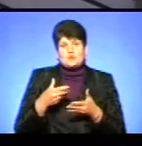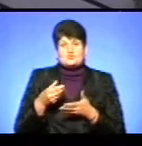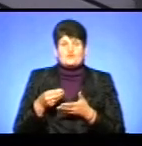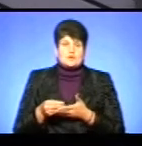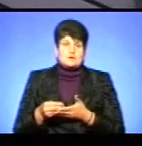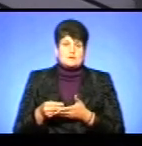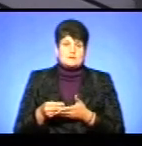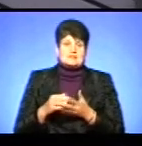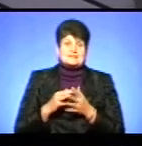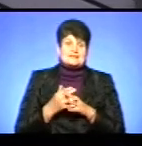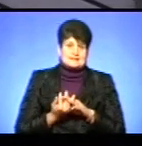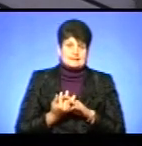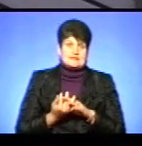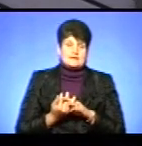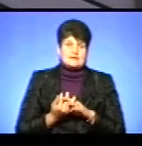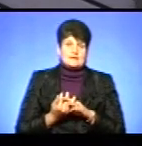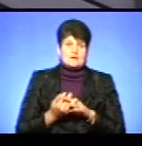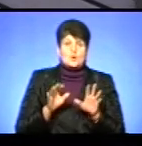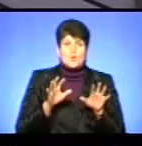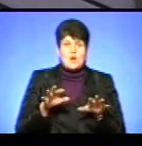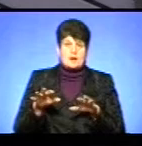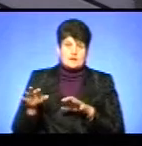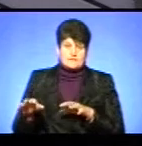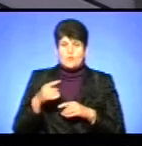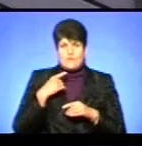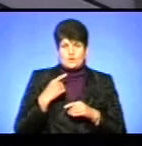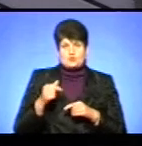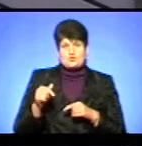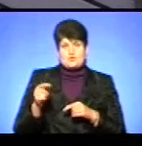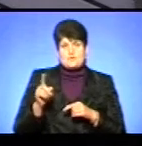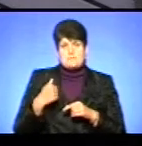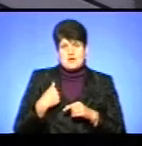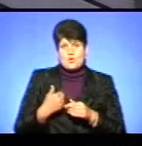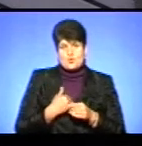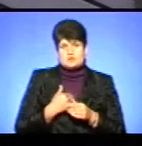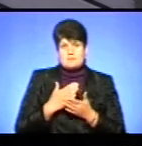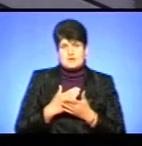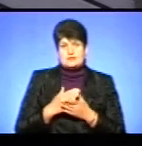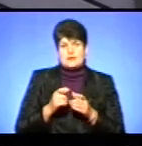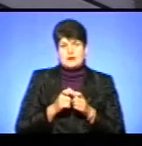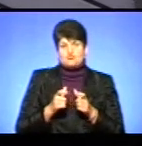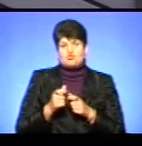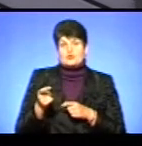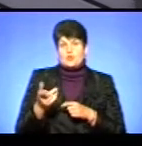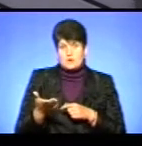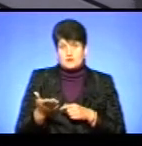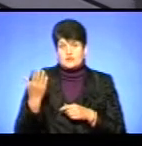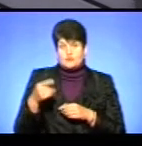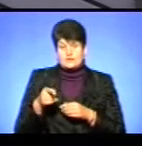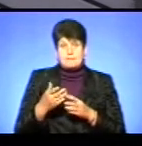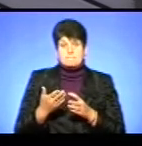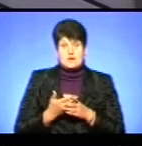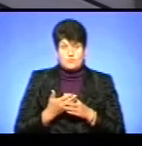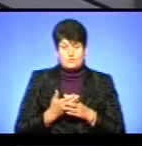сільських, селищних, міських голів і говорять, що ми хочемо мати картку Тернополянина. Якщо вони пільговіки,